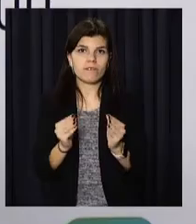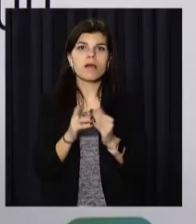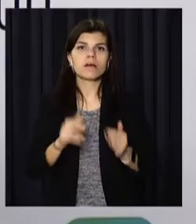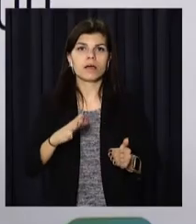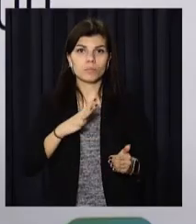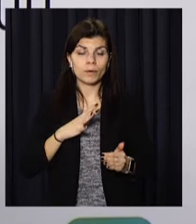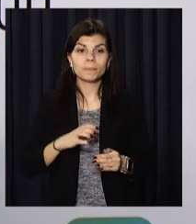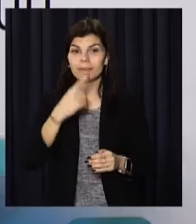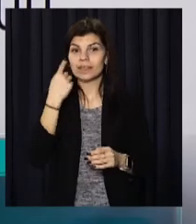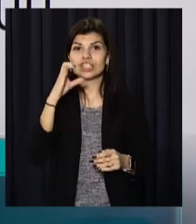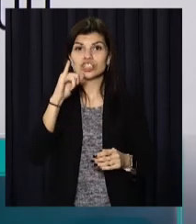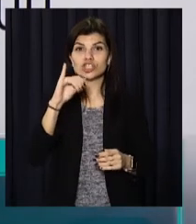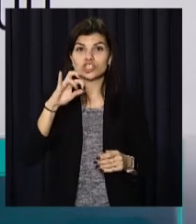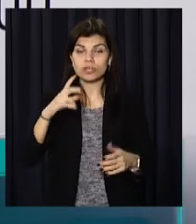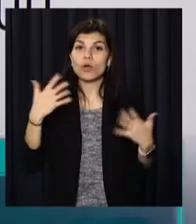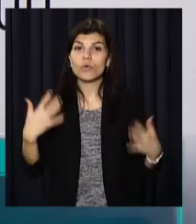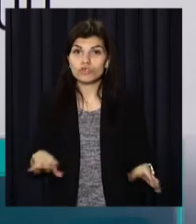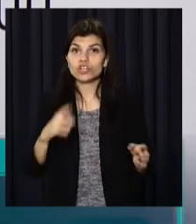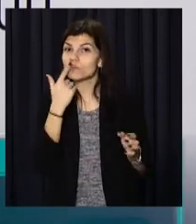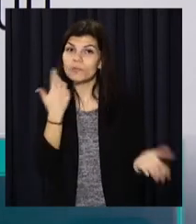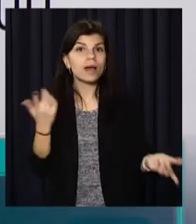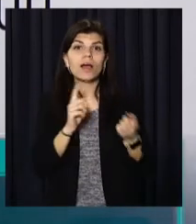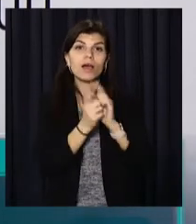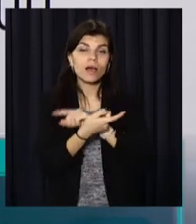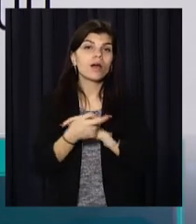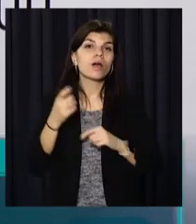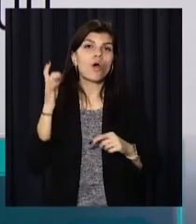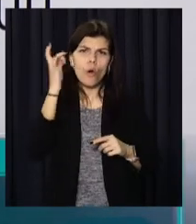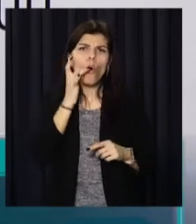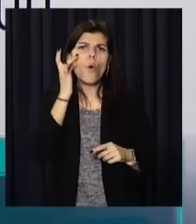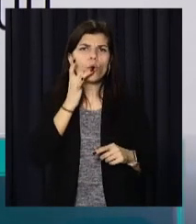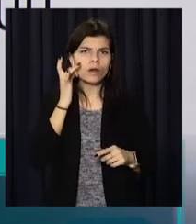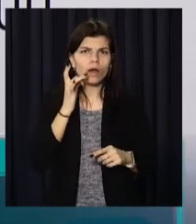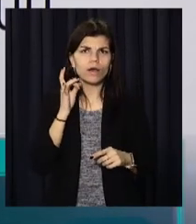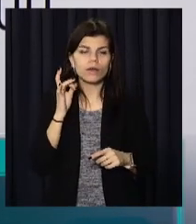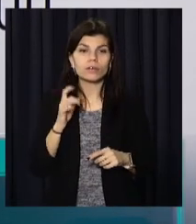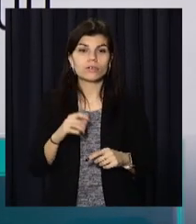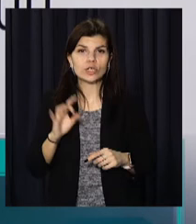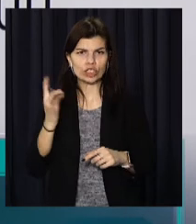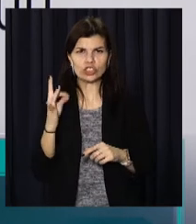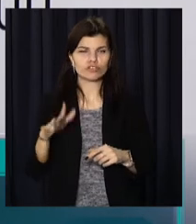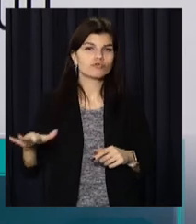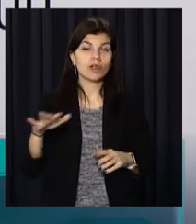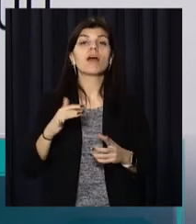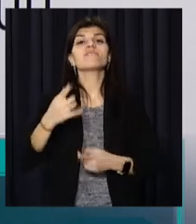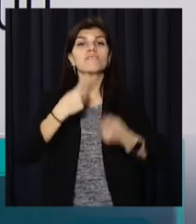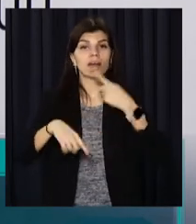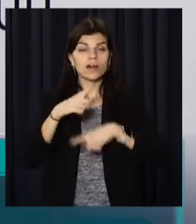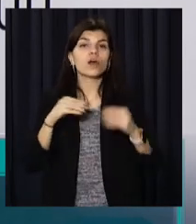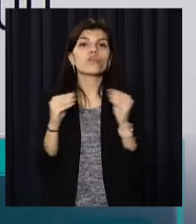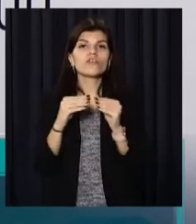Тічня місяця ми вже в помаранчевій зоні і тому відбулося повернення до